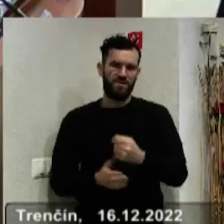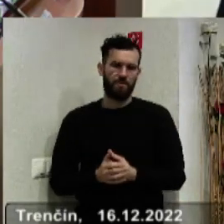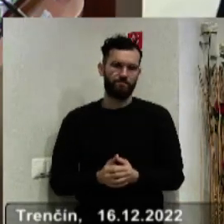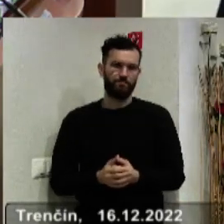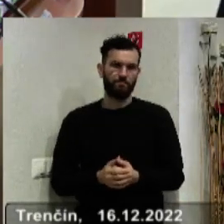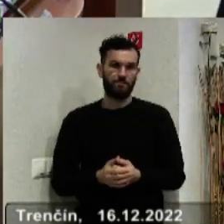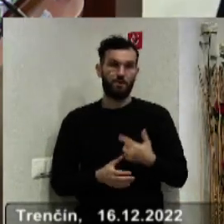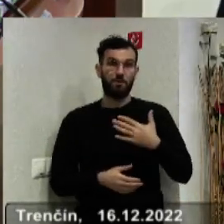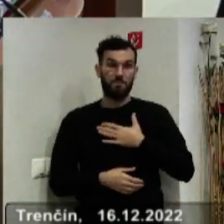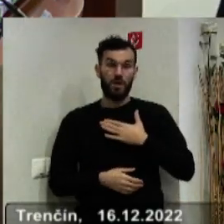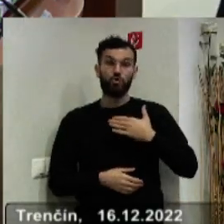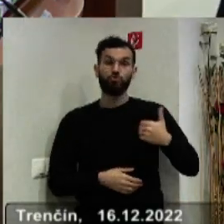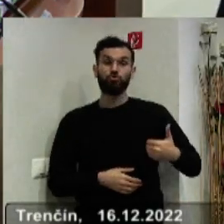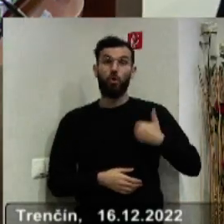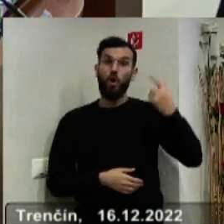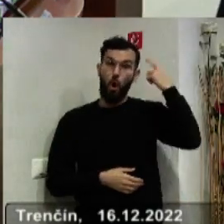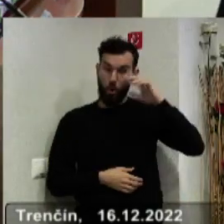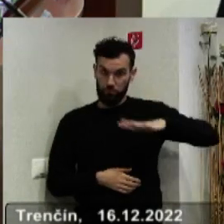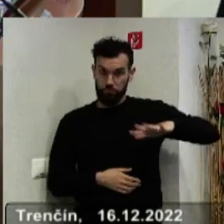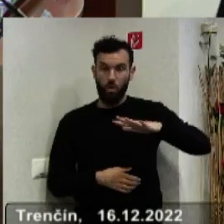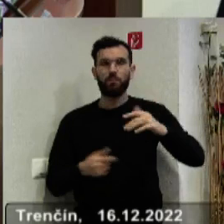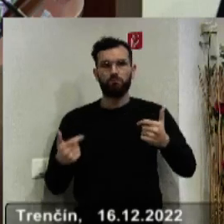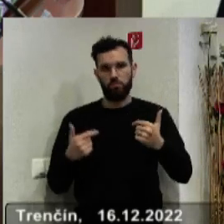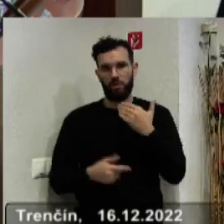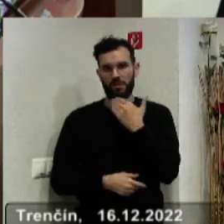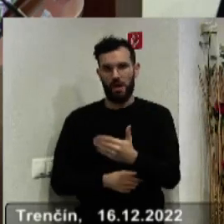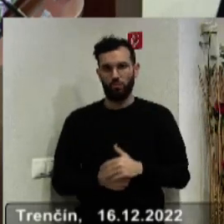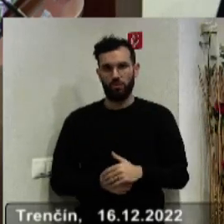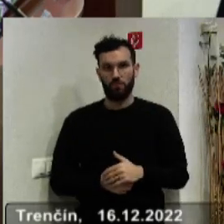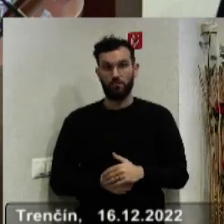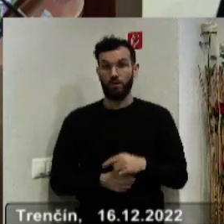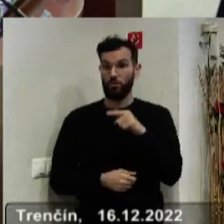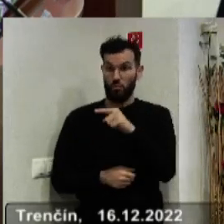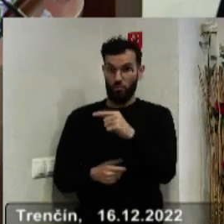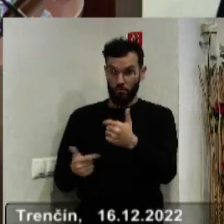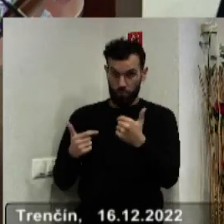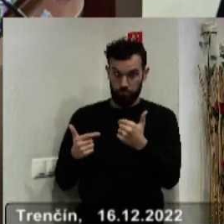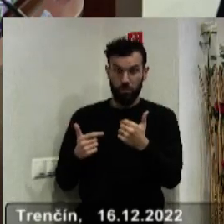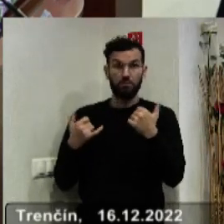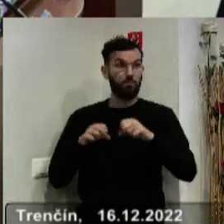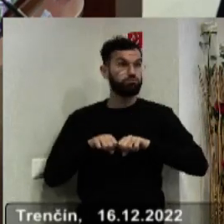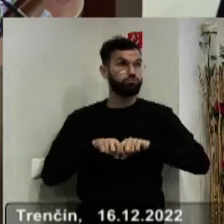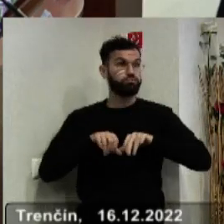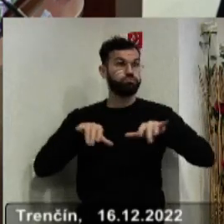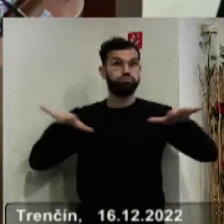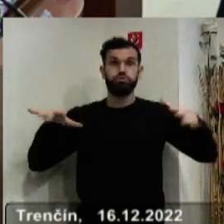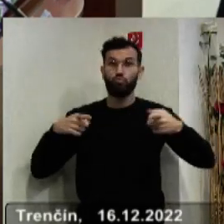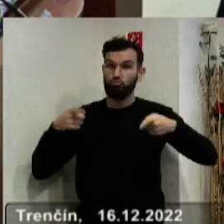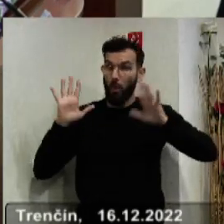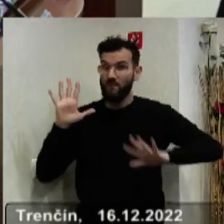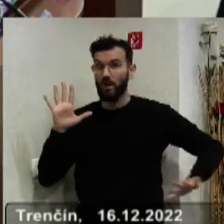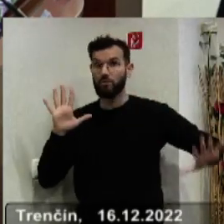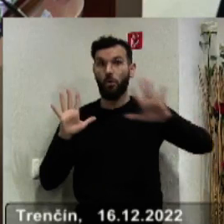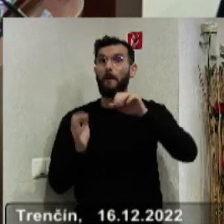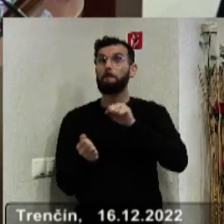školstva, že nás tomto podporuje v tejto kampani. Nakoniec z toho vznikla celonárodná kampaň. Media sa toho